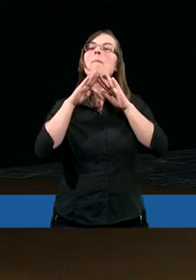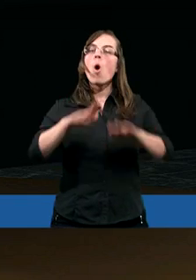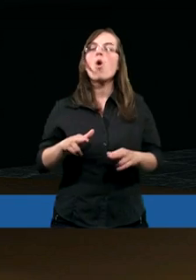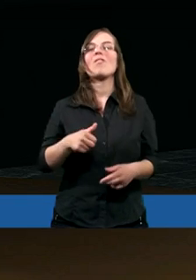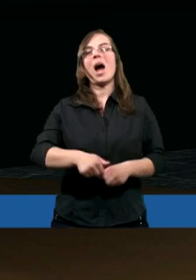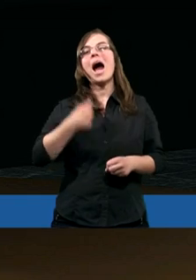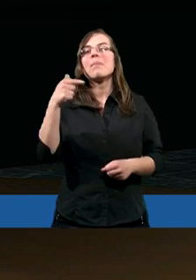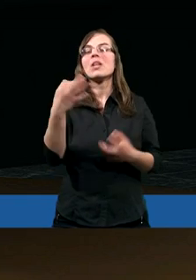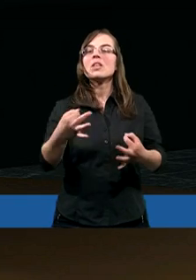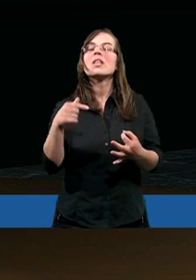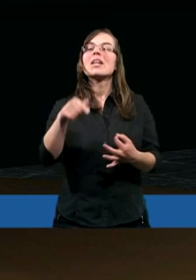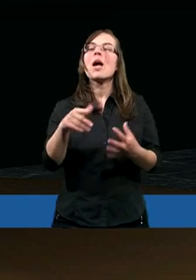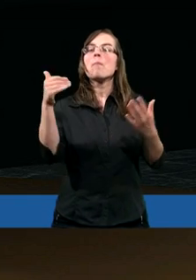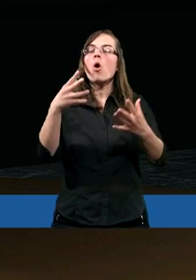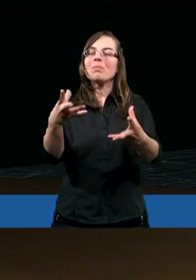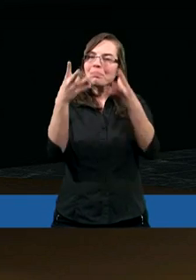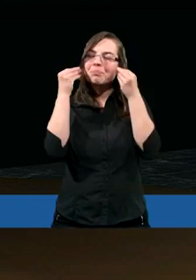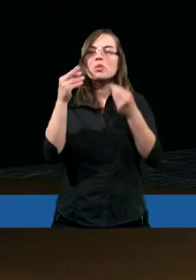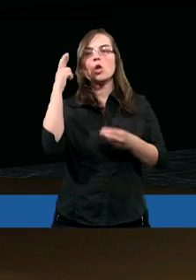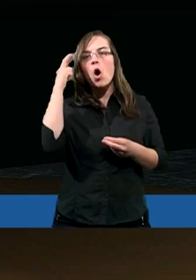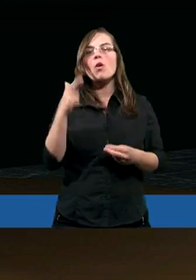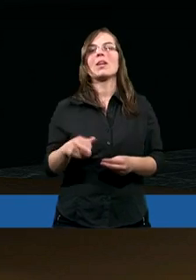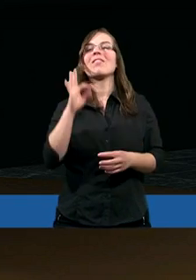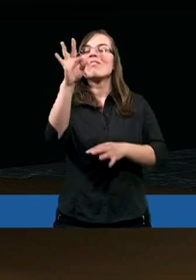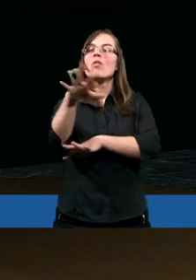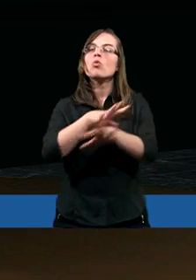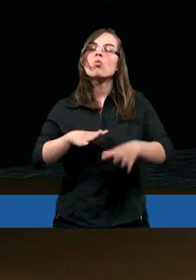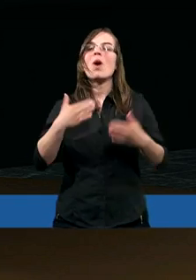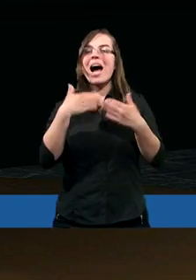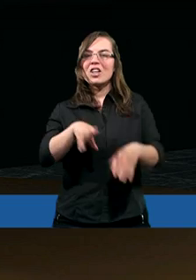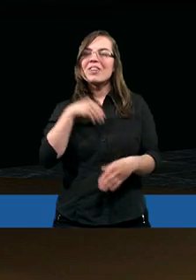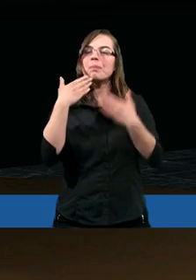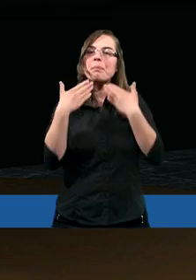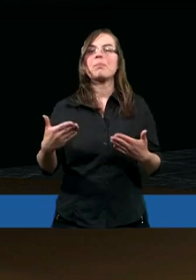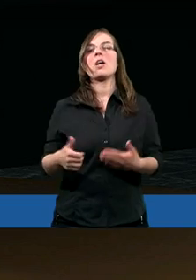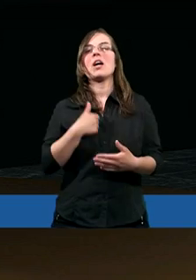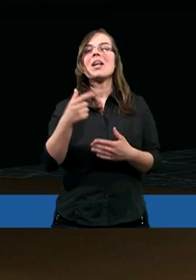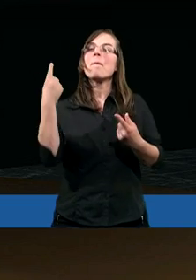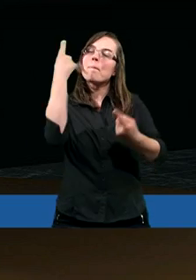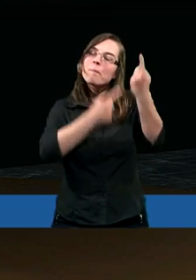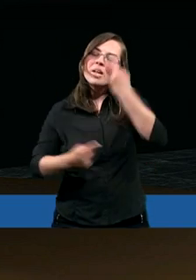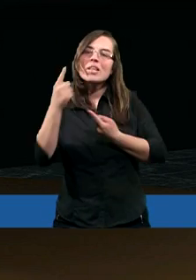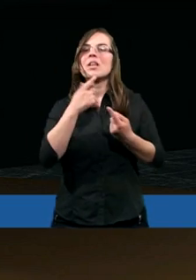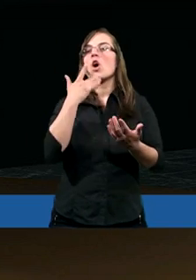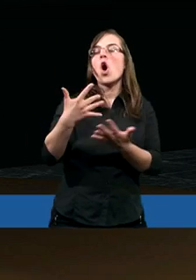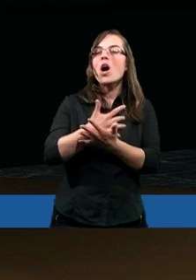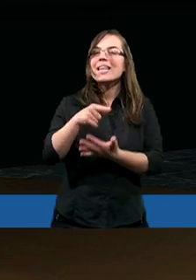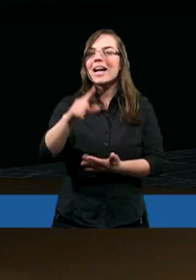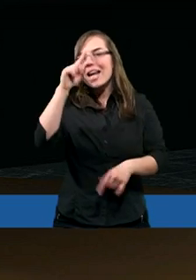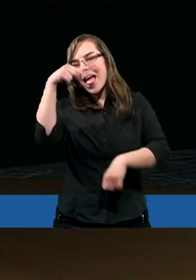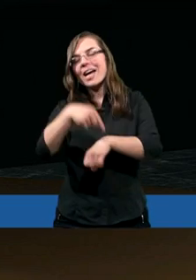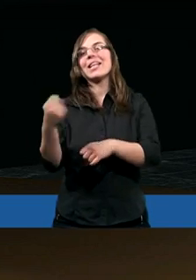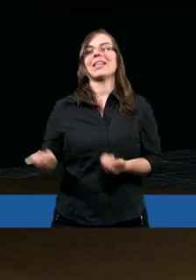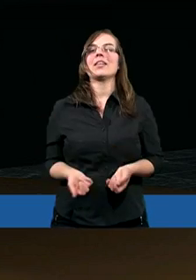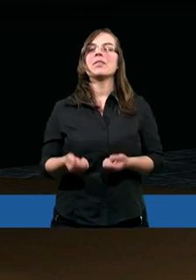dzisiaj mogliśmy, Panie, przez Twego Ducha Świętego rozmyślać, korzystać z tej lekcji